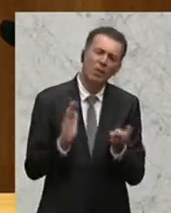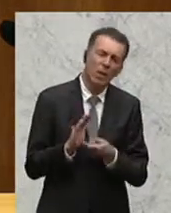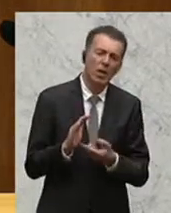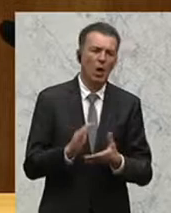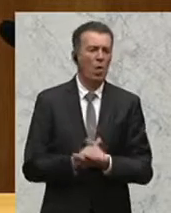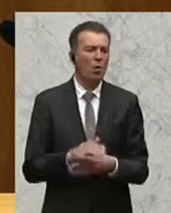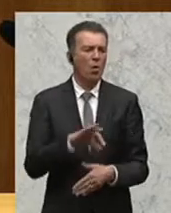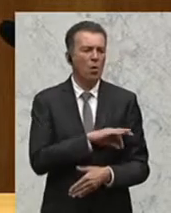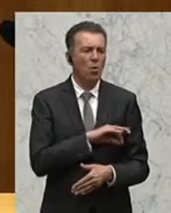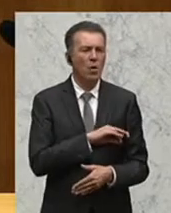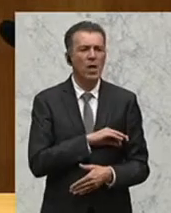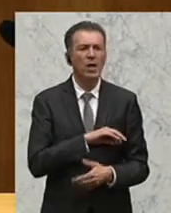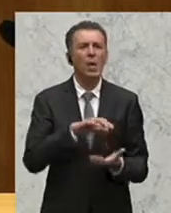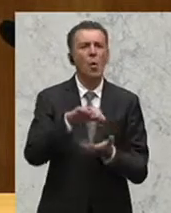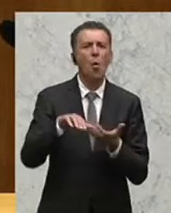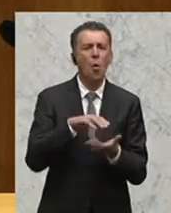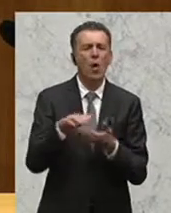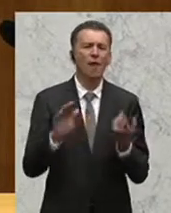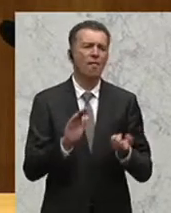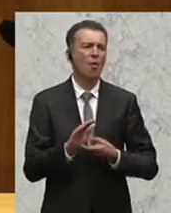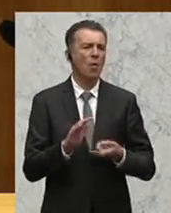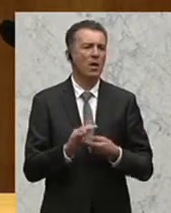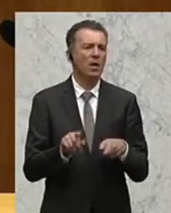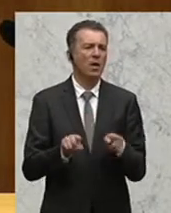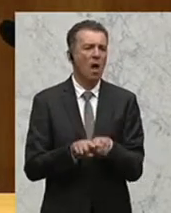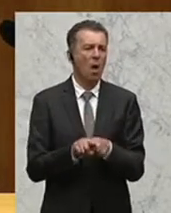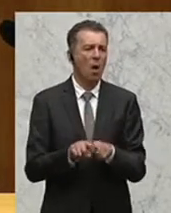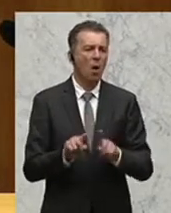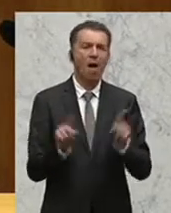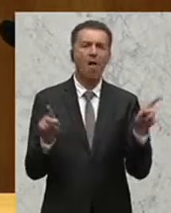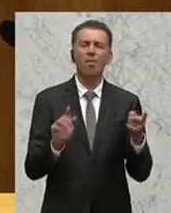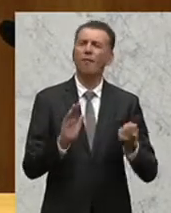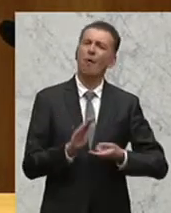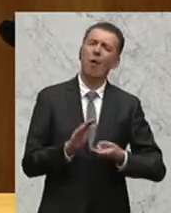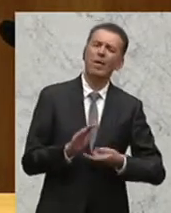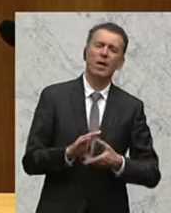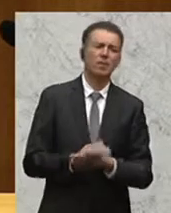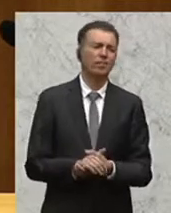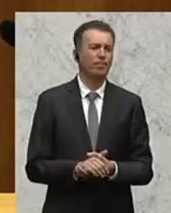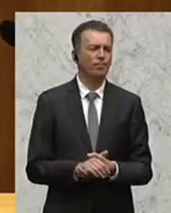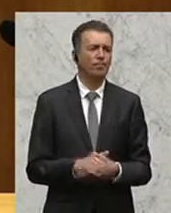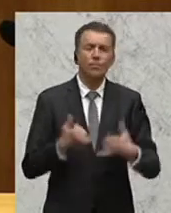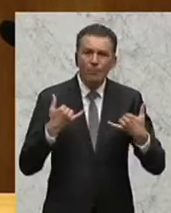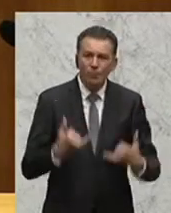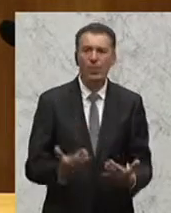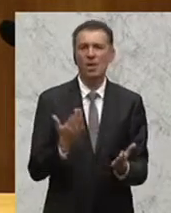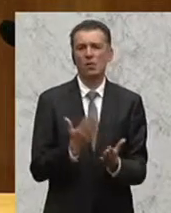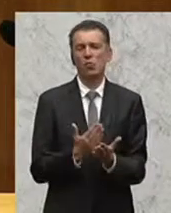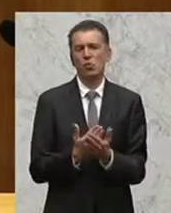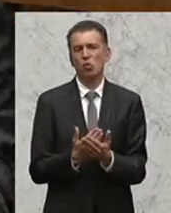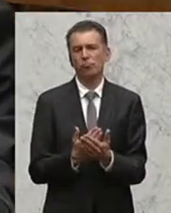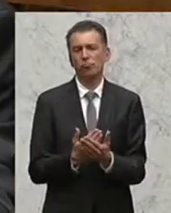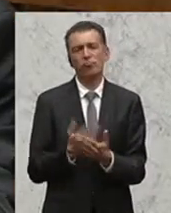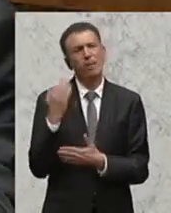der Kollege Kogler fordert das immer und dann gibt es auch andere, die immer fordern, man sollte doch jetzt schon über einen